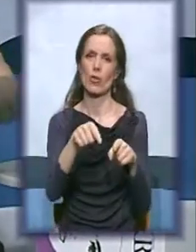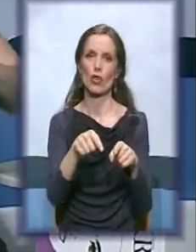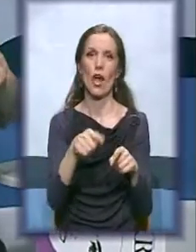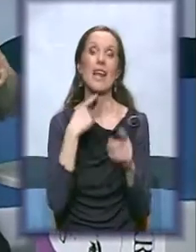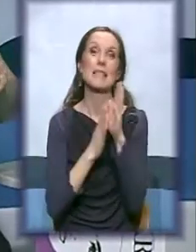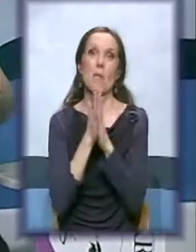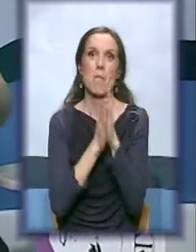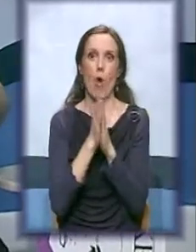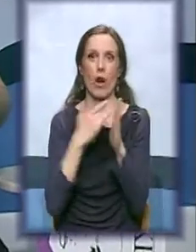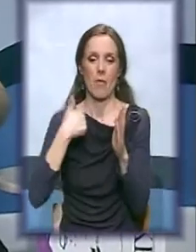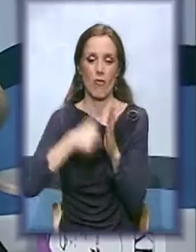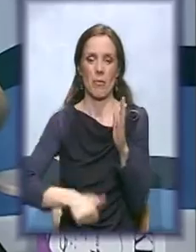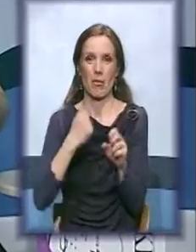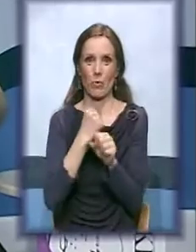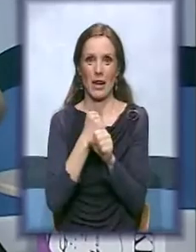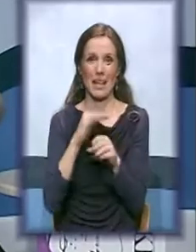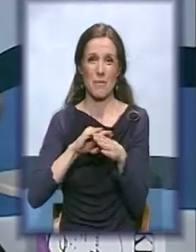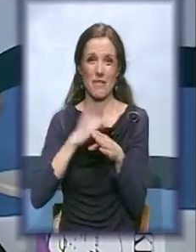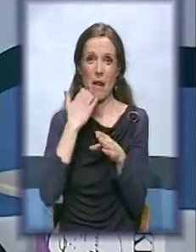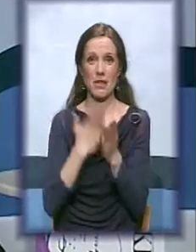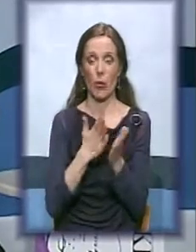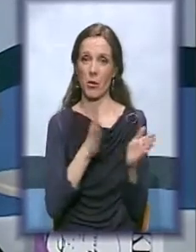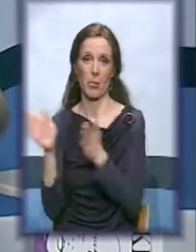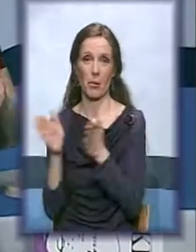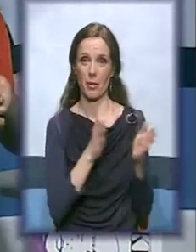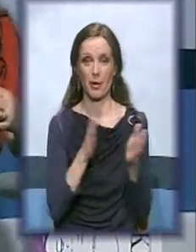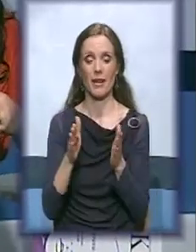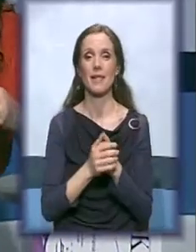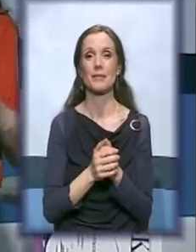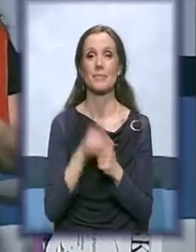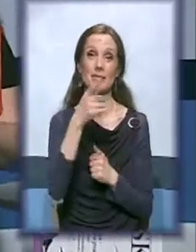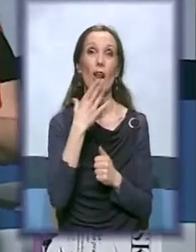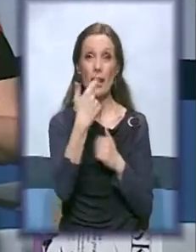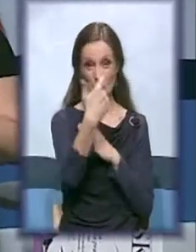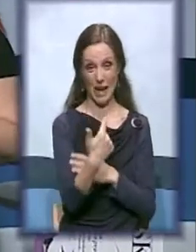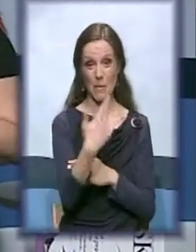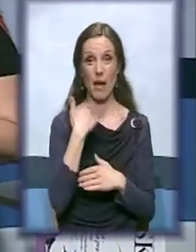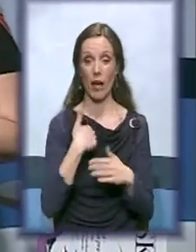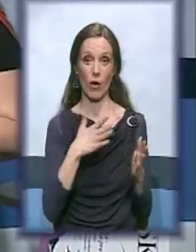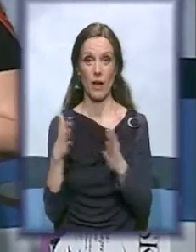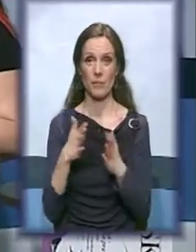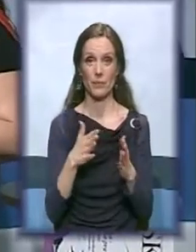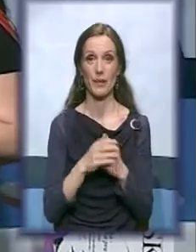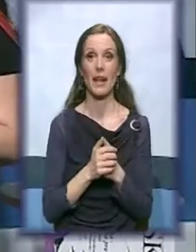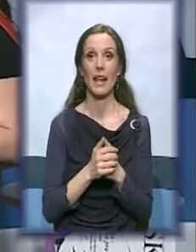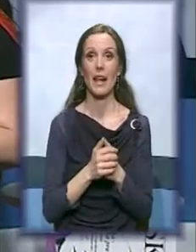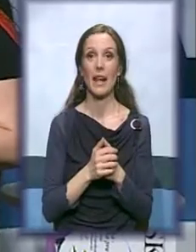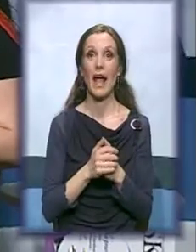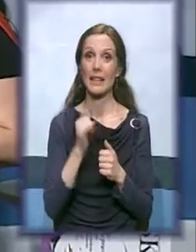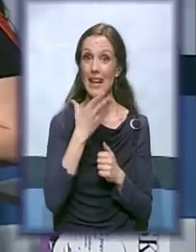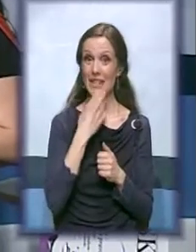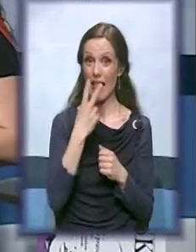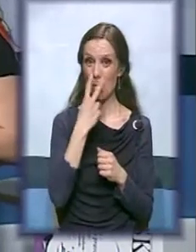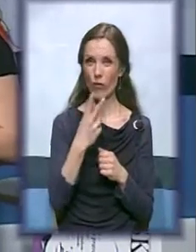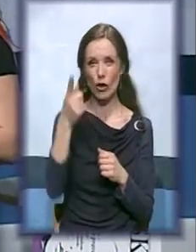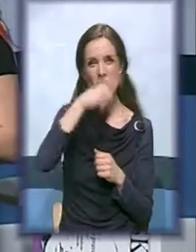i izvinjavam se ako sada budem izletela našim divnim kamermanima ovde, ali da li se lepo vidi ovaj